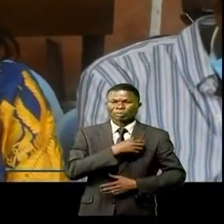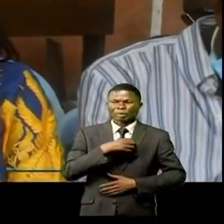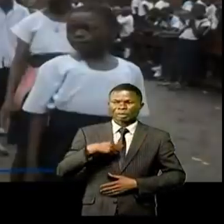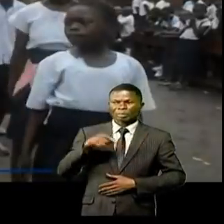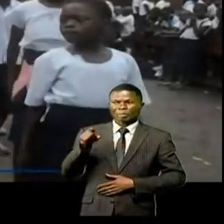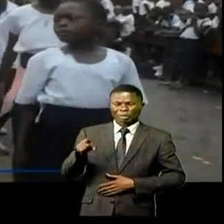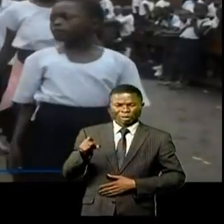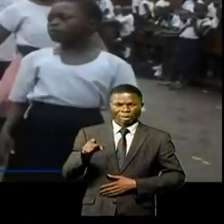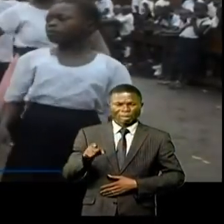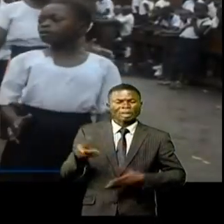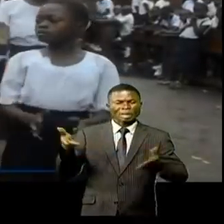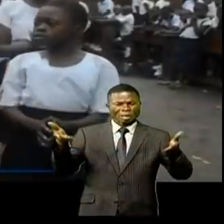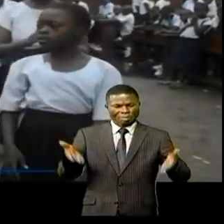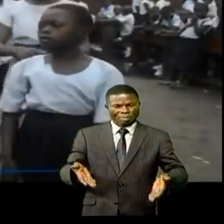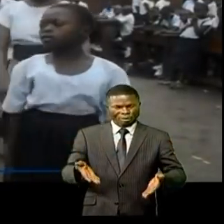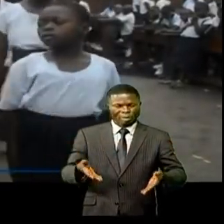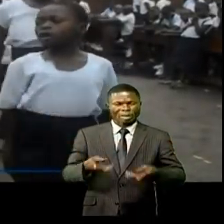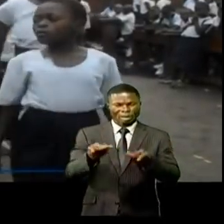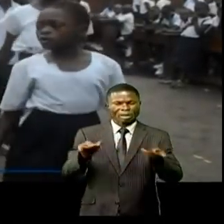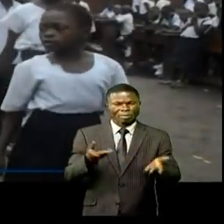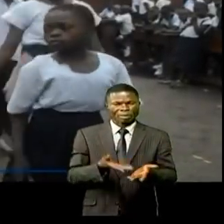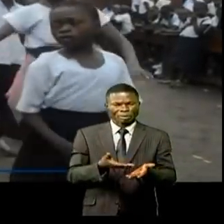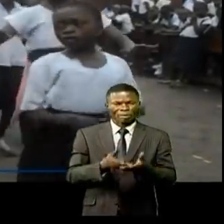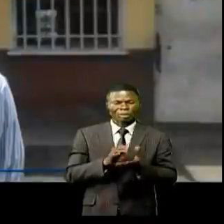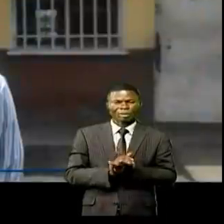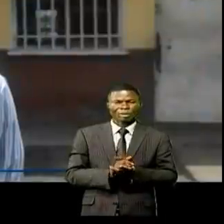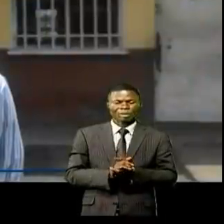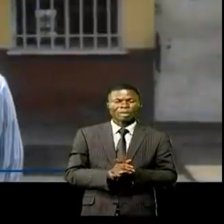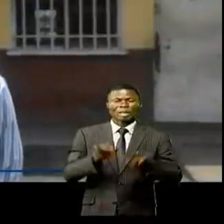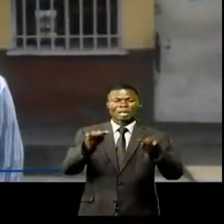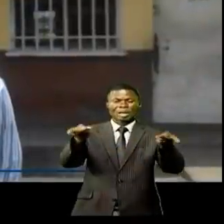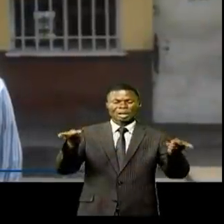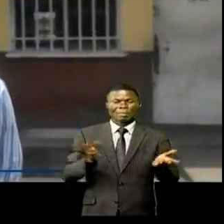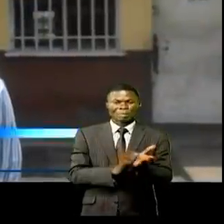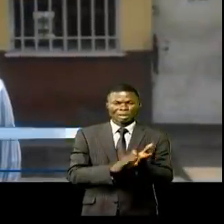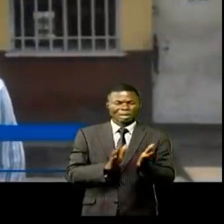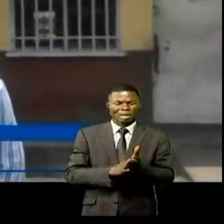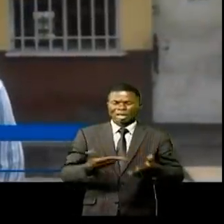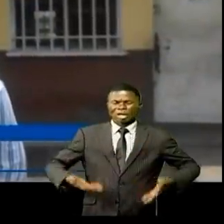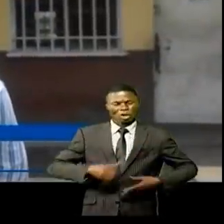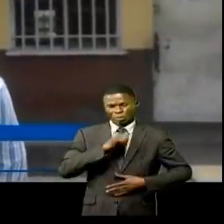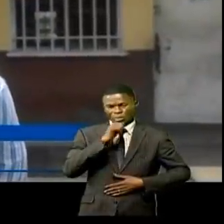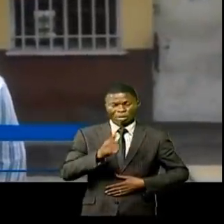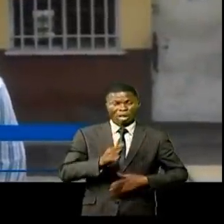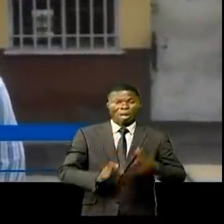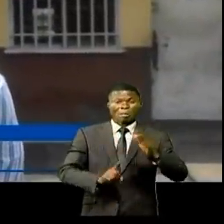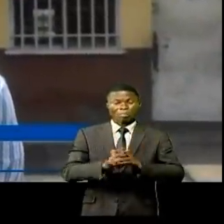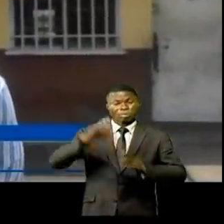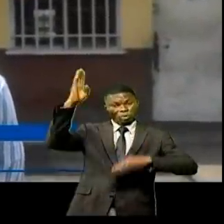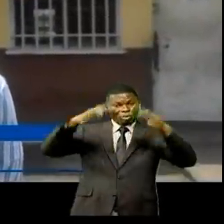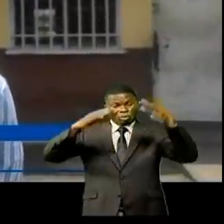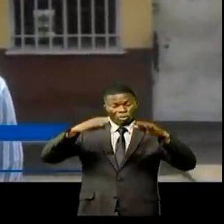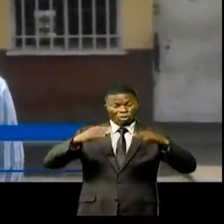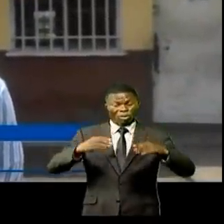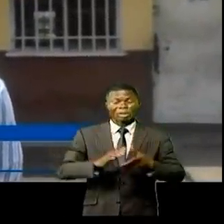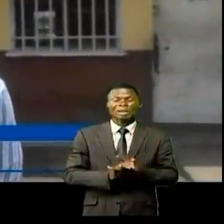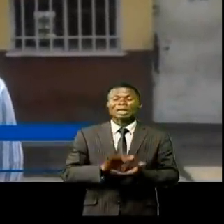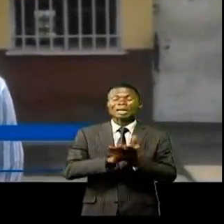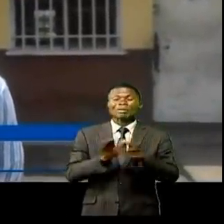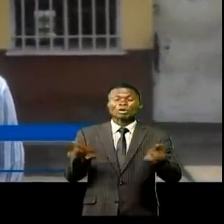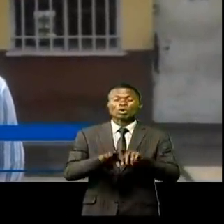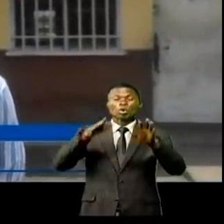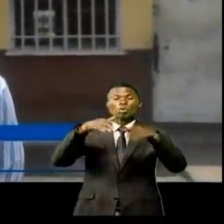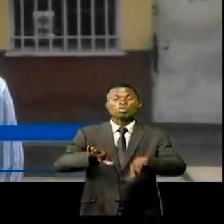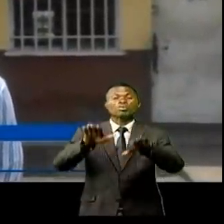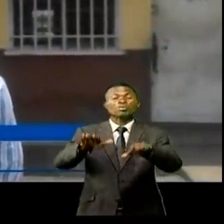-Mayalibo, était elle-même sur le terrain. Le cadre environnemental de cette école laisse à désirer. Lorsqu'il pleut, il se forme un grand lac